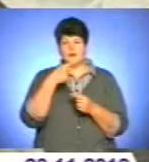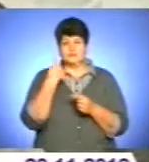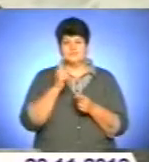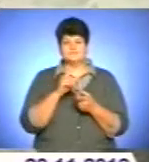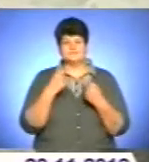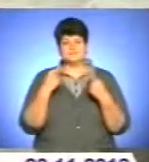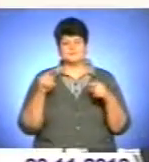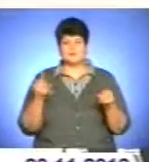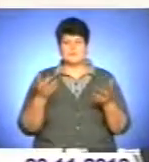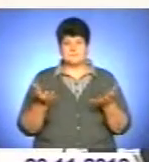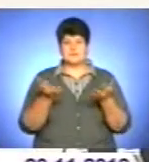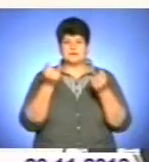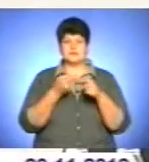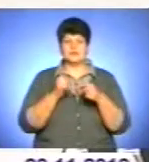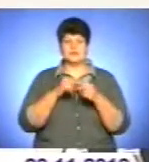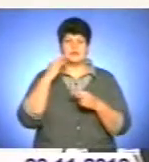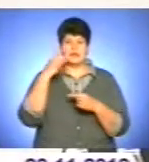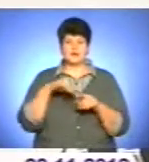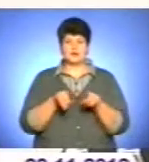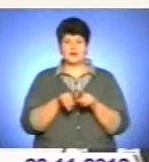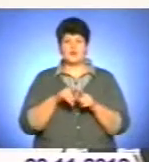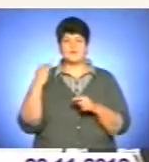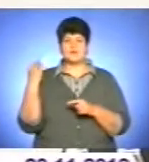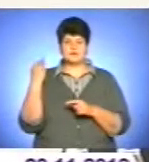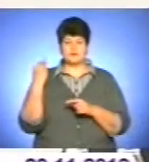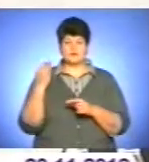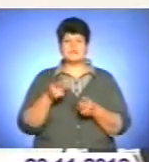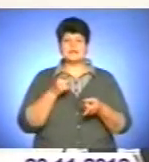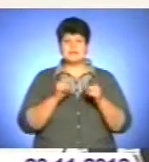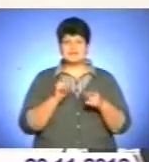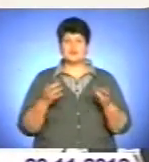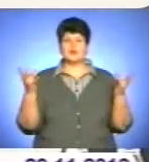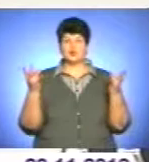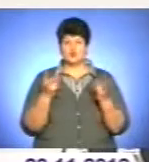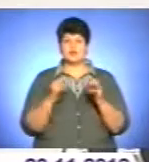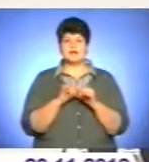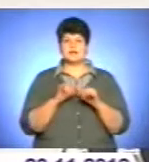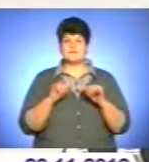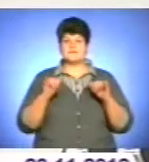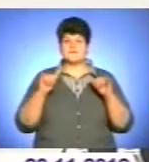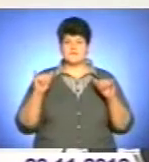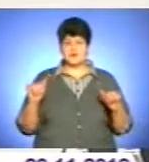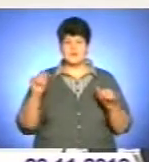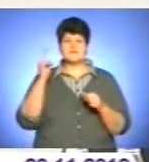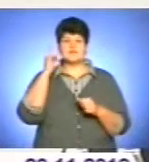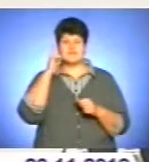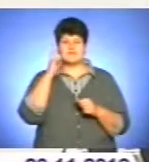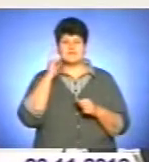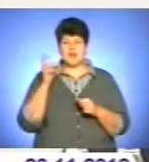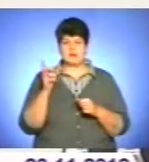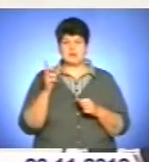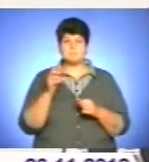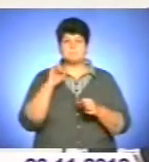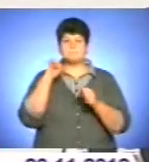ідею і історики. Действительно, потрібно розвивати в київлянах пам'ять